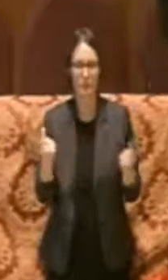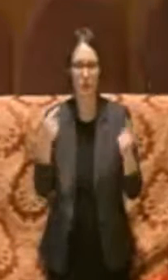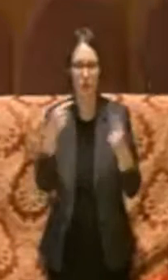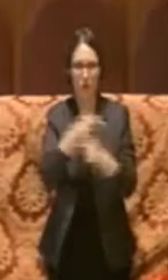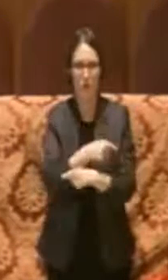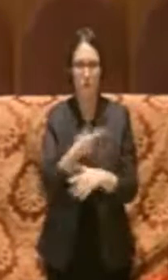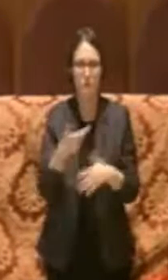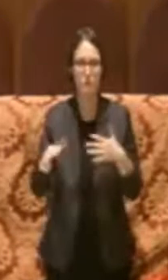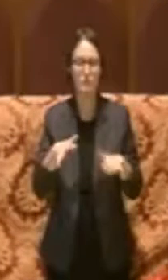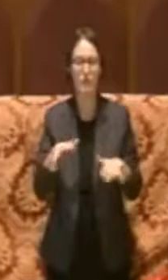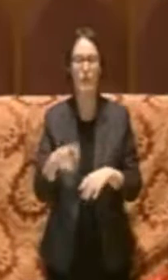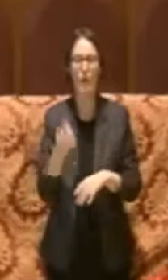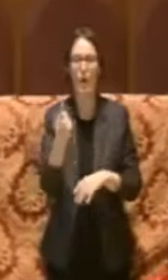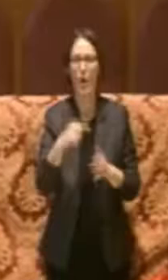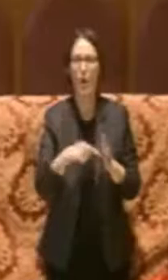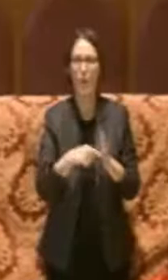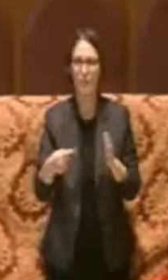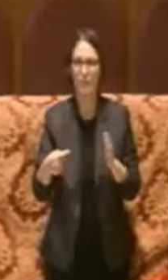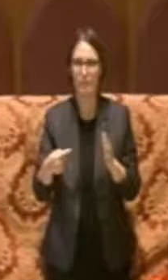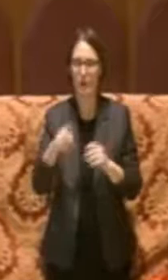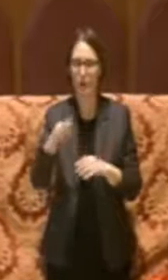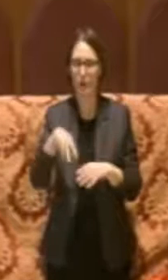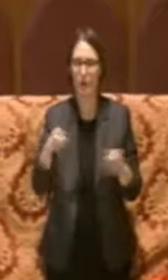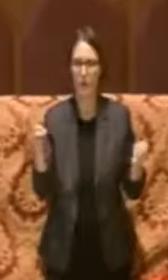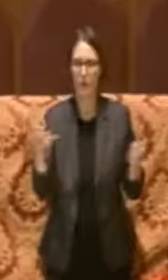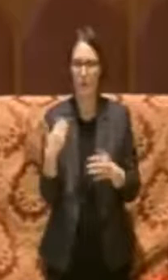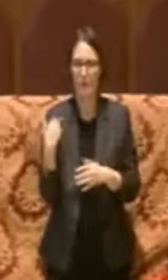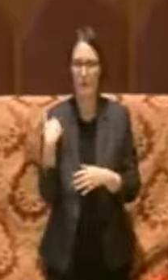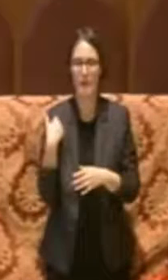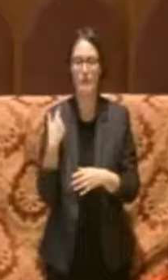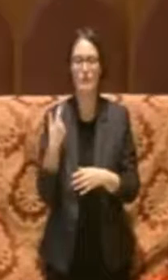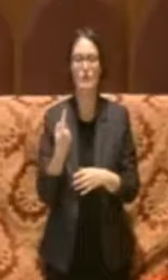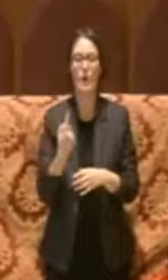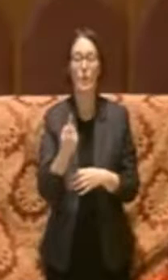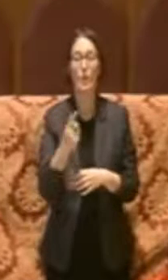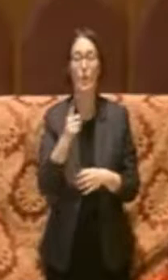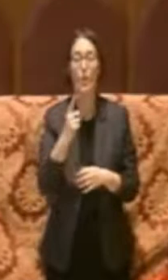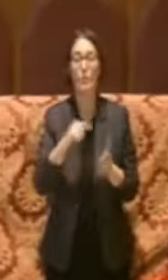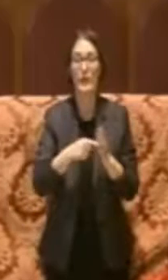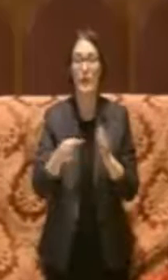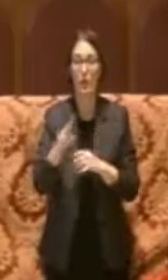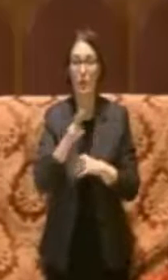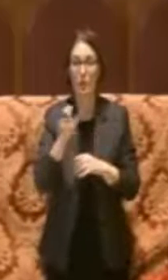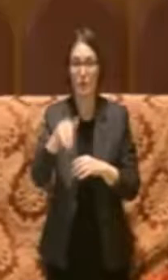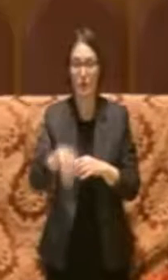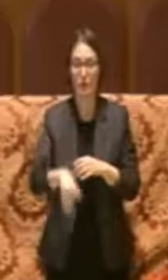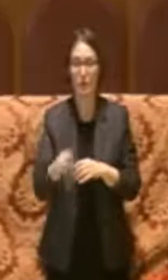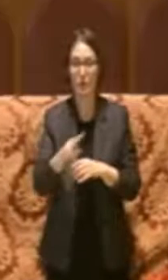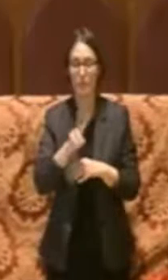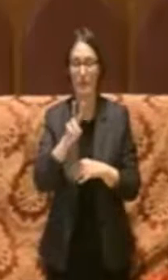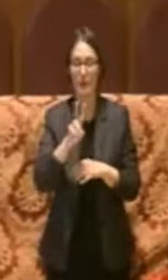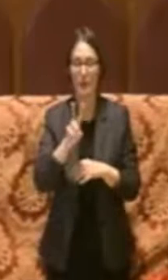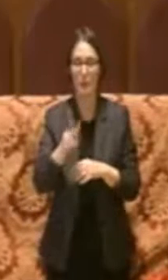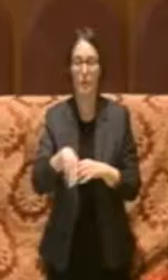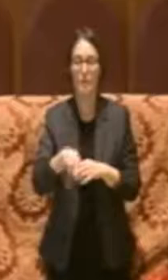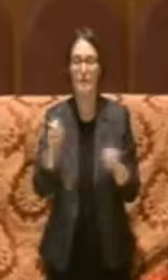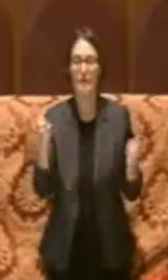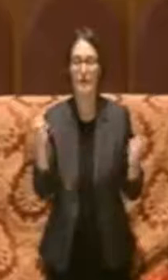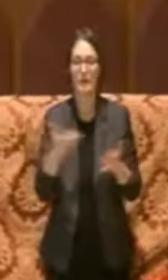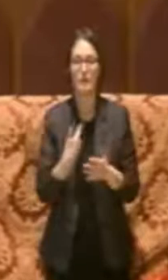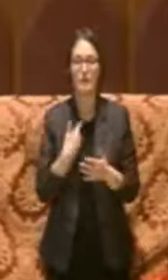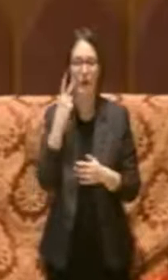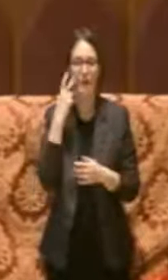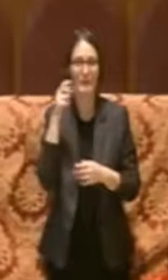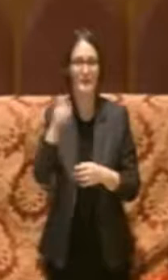circa, un milione cento nel 2018, un milione due nel 2019, si prevedono due milioni